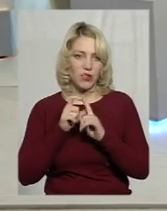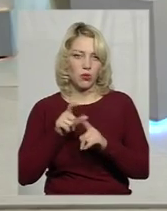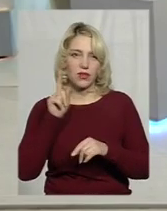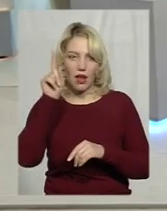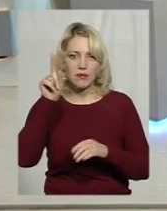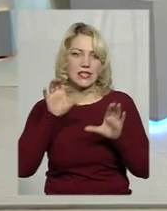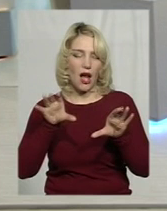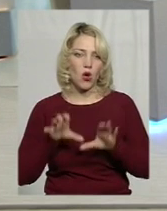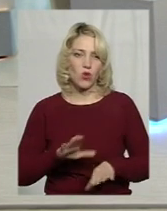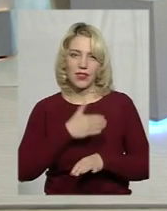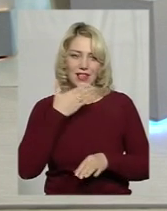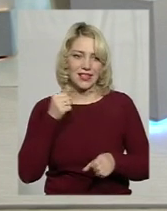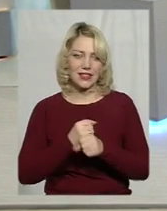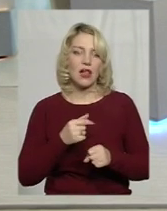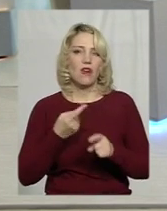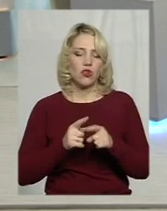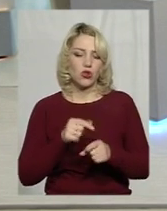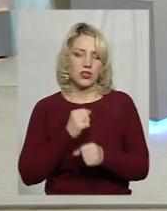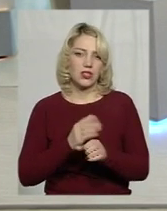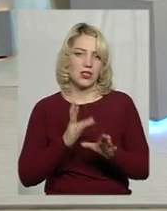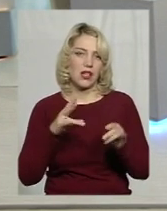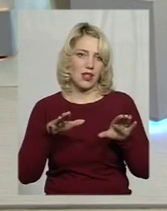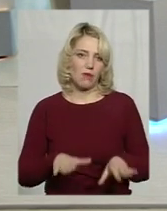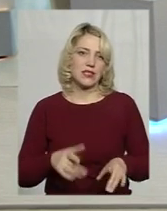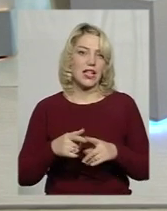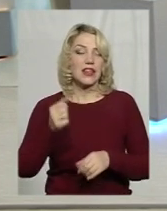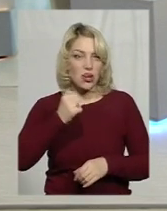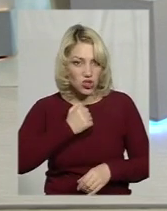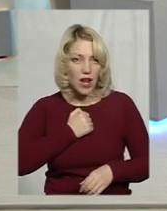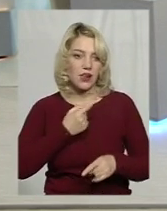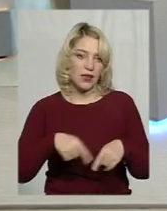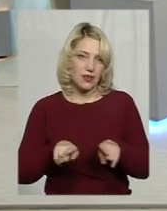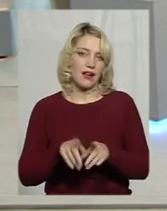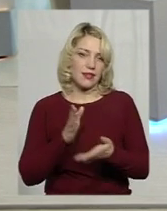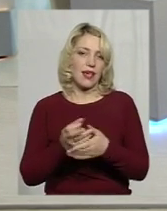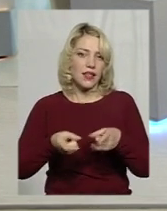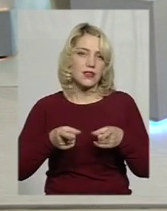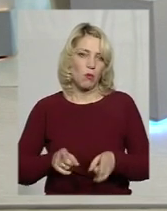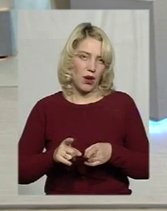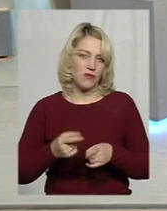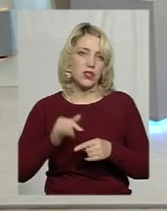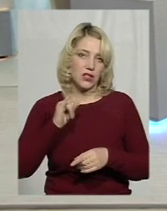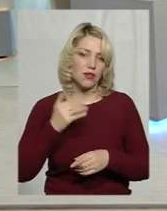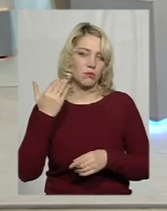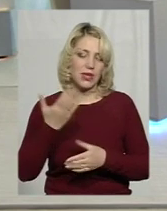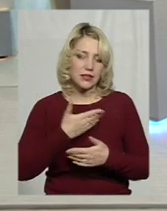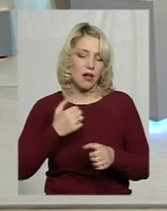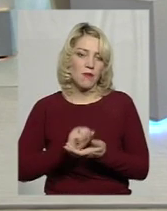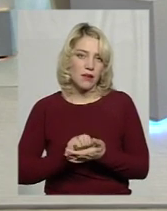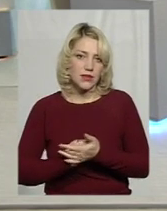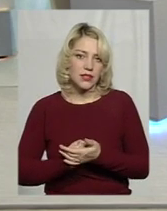діє. Воно діє тільки тут, на місцях. На великий жаль, воно так є насправді. Ми займаємося,